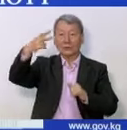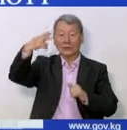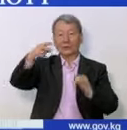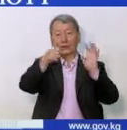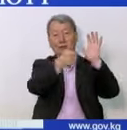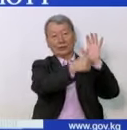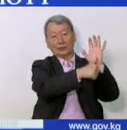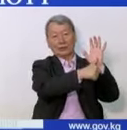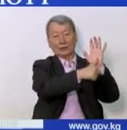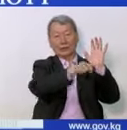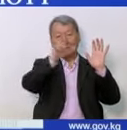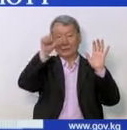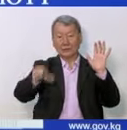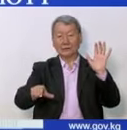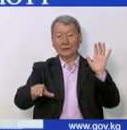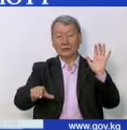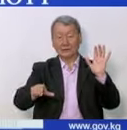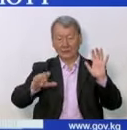случаев.